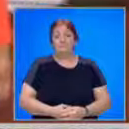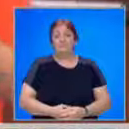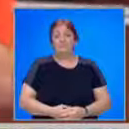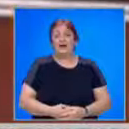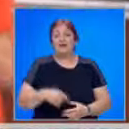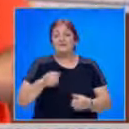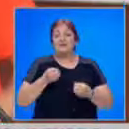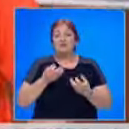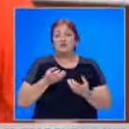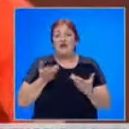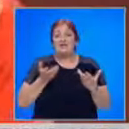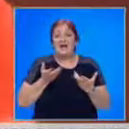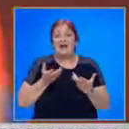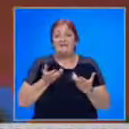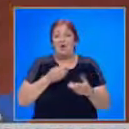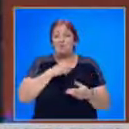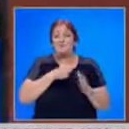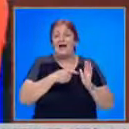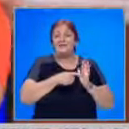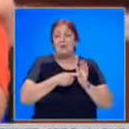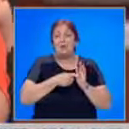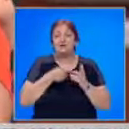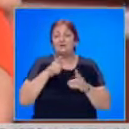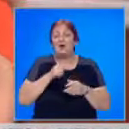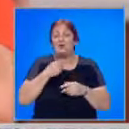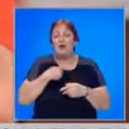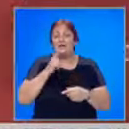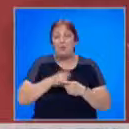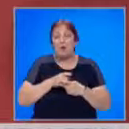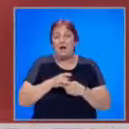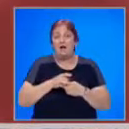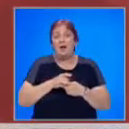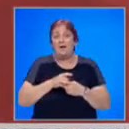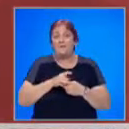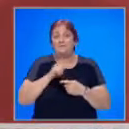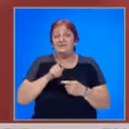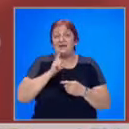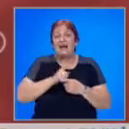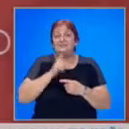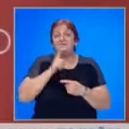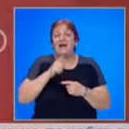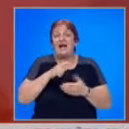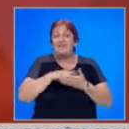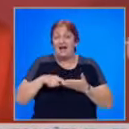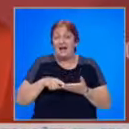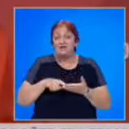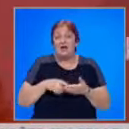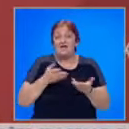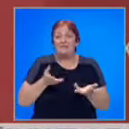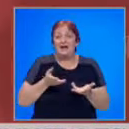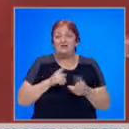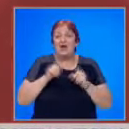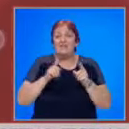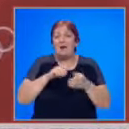Съществува съм, че днеска всъщност успях да покажа това, което мога. Наставлението ми бяха да наказвам всяка една грешка, така че